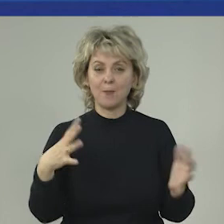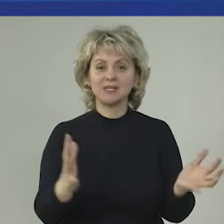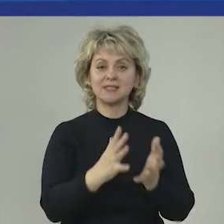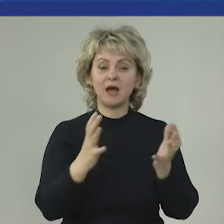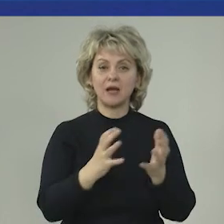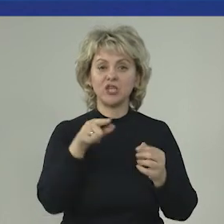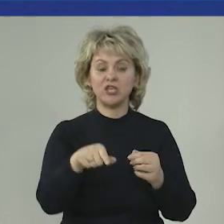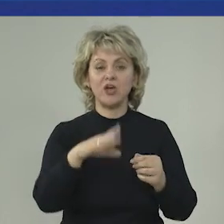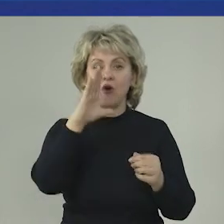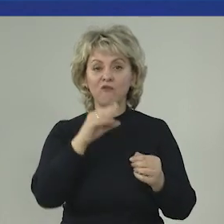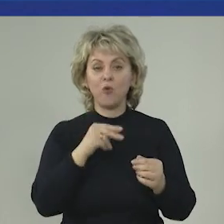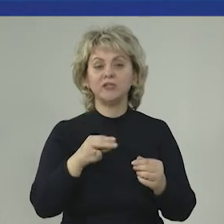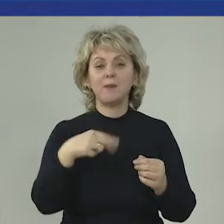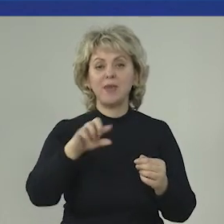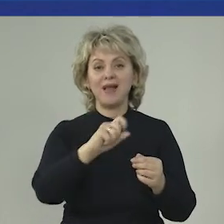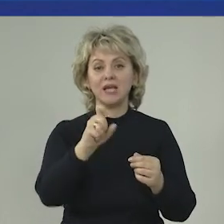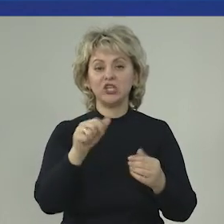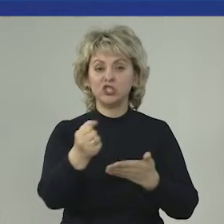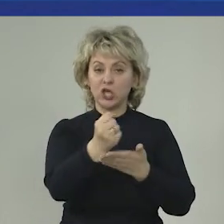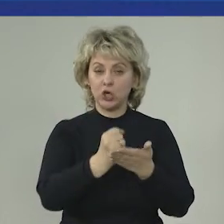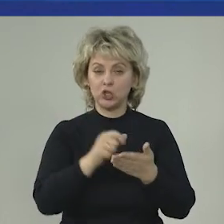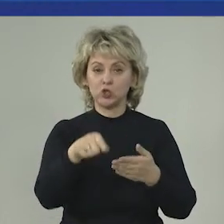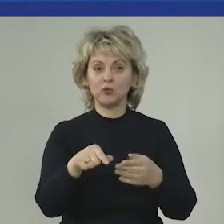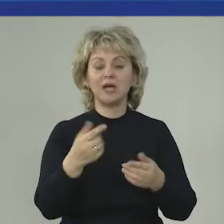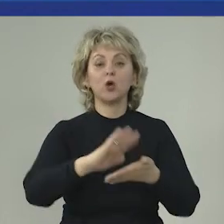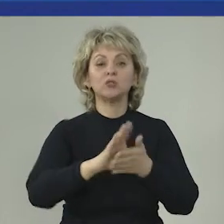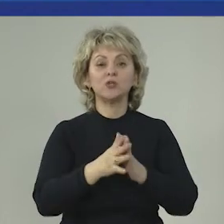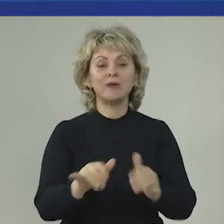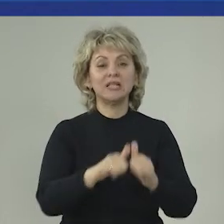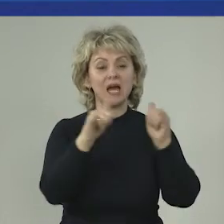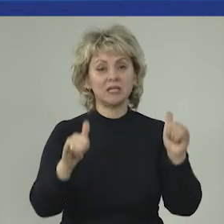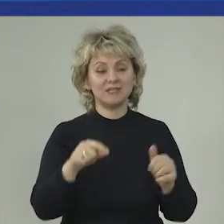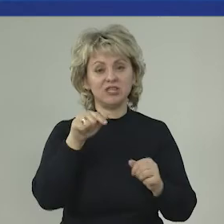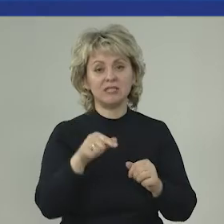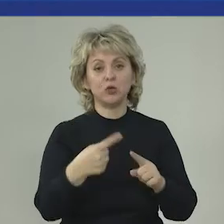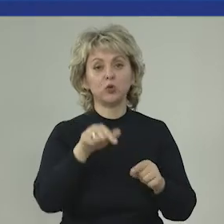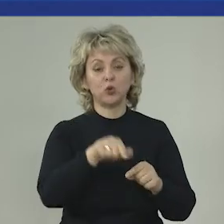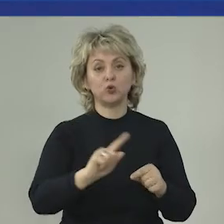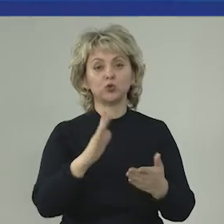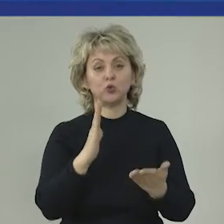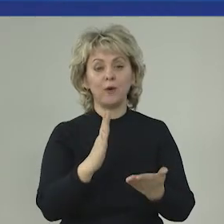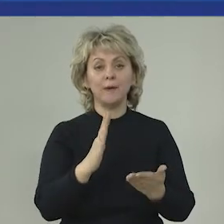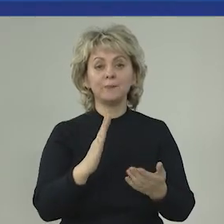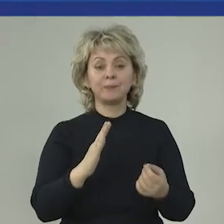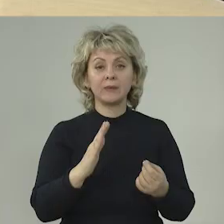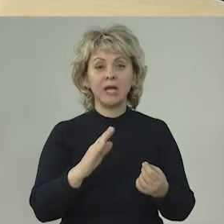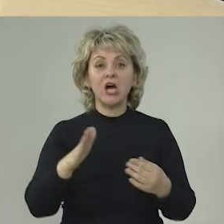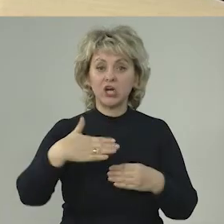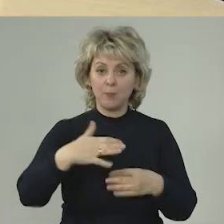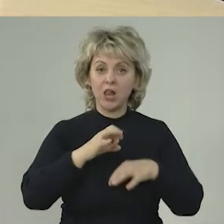сохранения водно-биологических ресурсов, создания условий для развития топшли и